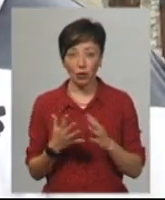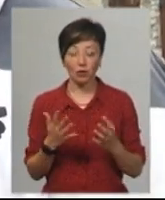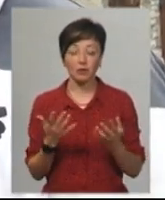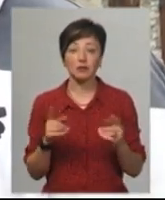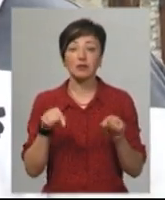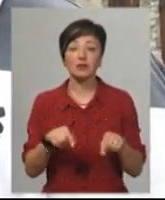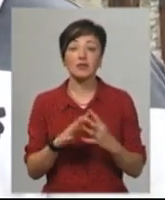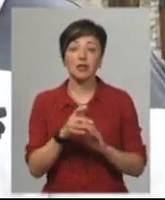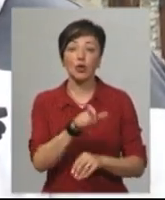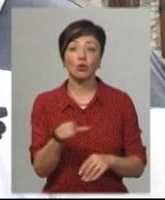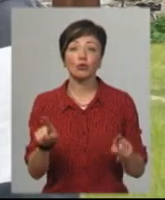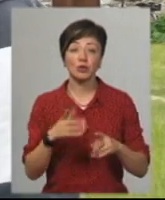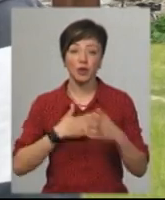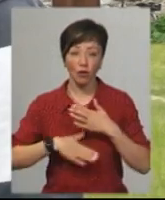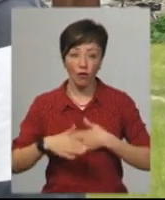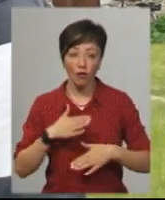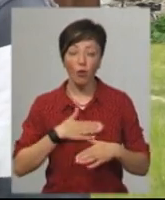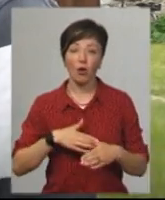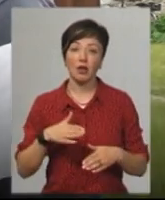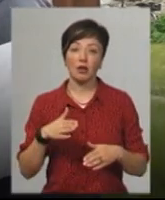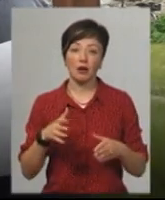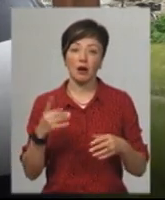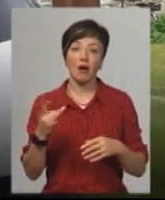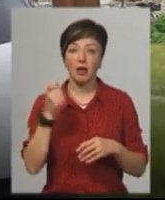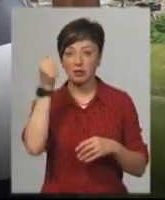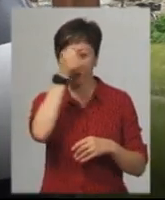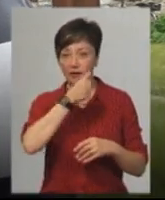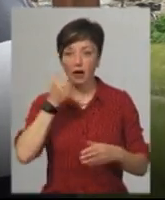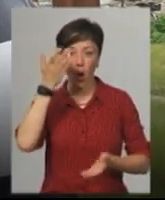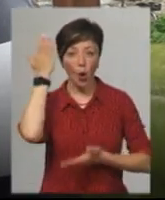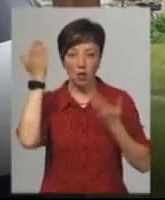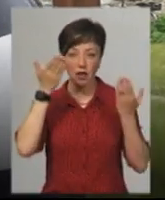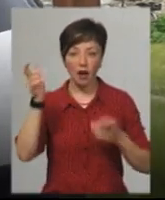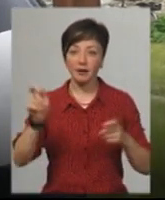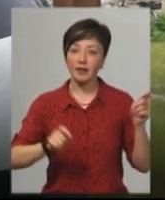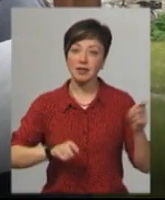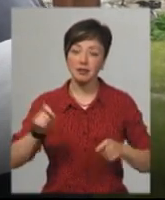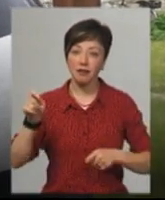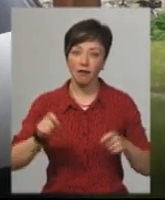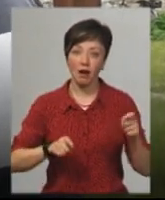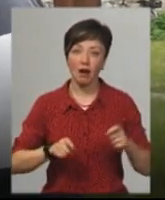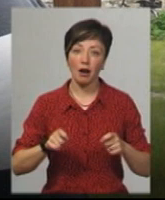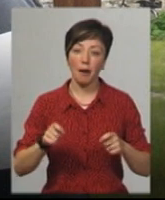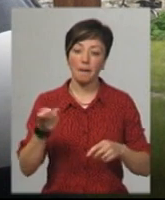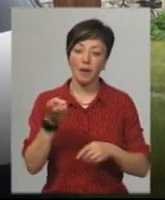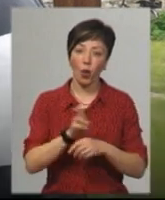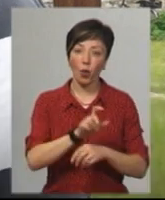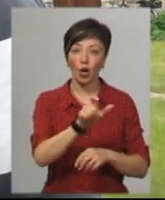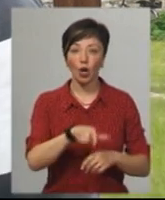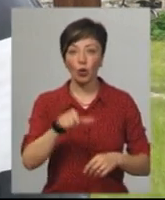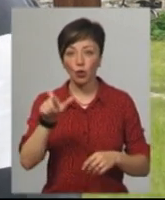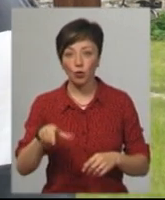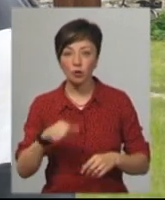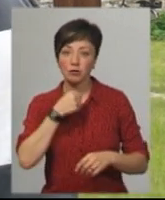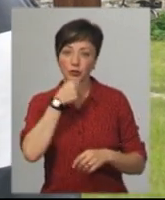що люди? Люди задоволені. Хоть раз у рік якась розрада, фестиваль, приходять люди, і